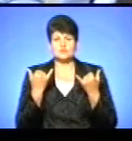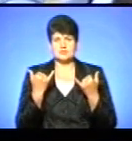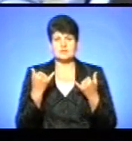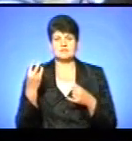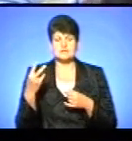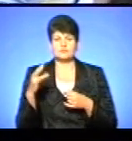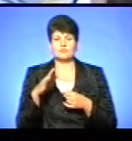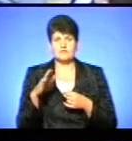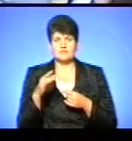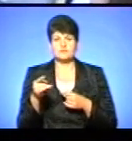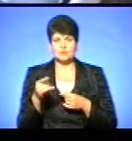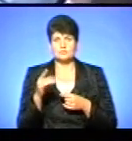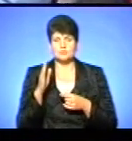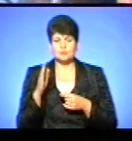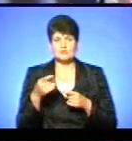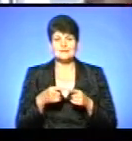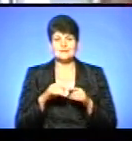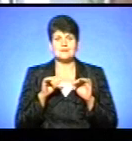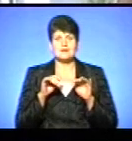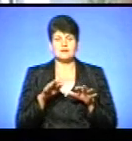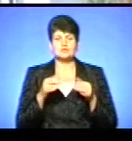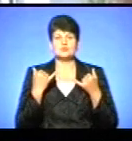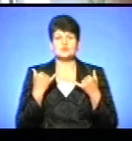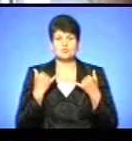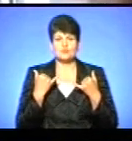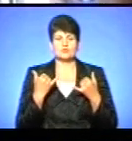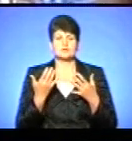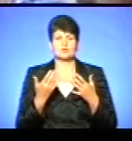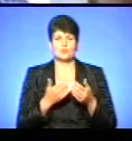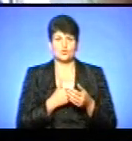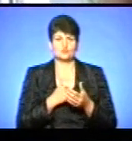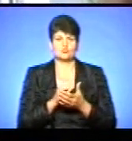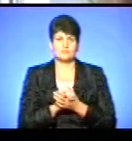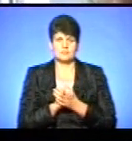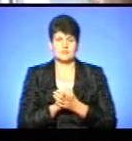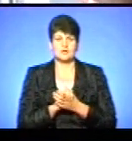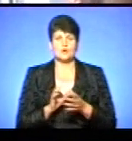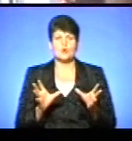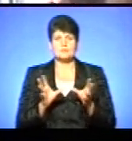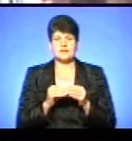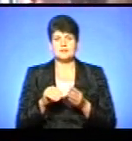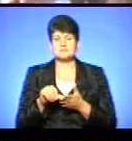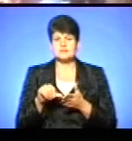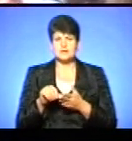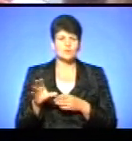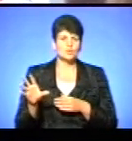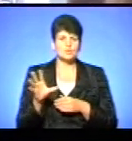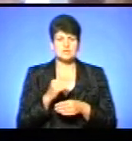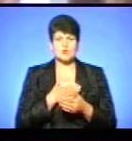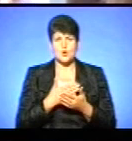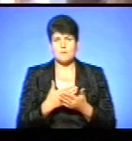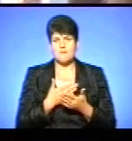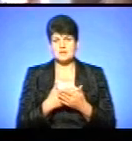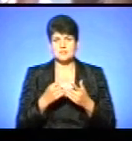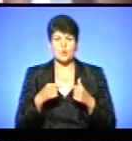вересня, у Тернополі відбувається ця акція. Сьогодні хештег «Я хочу миру» об'єднав представників усіх громадських